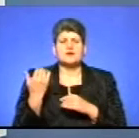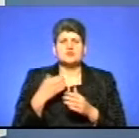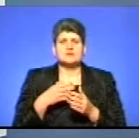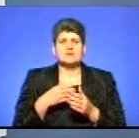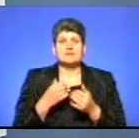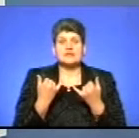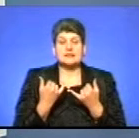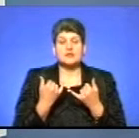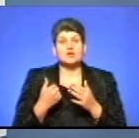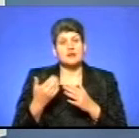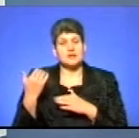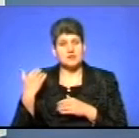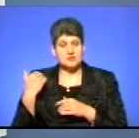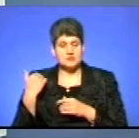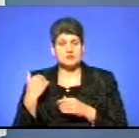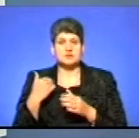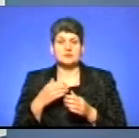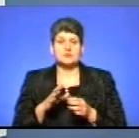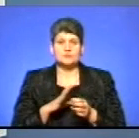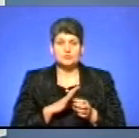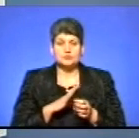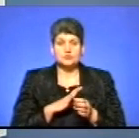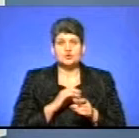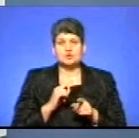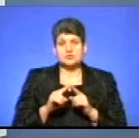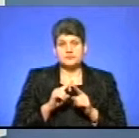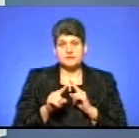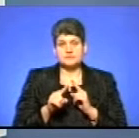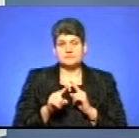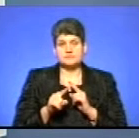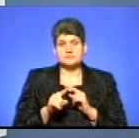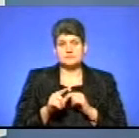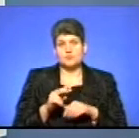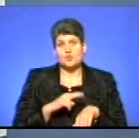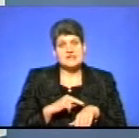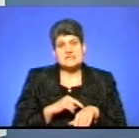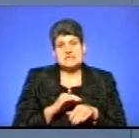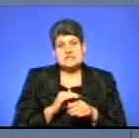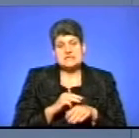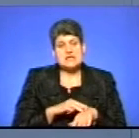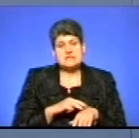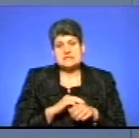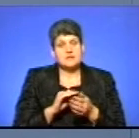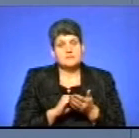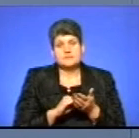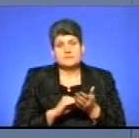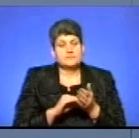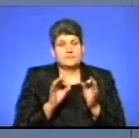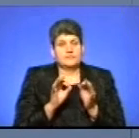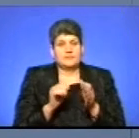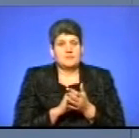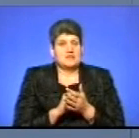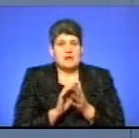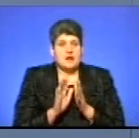Відтепер і до цього часу швидкість поліцейські не виносили адміністративних жодних